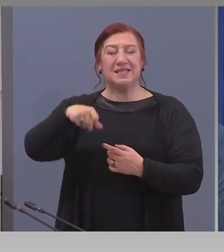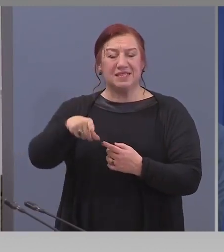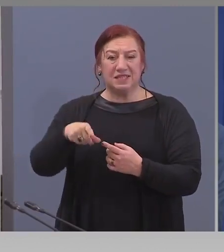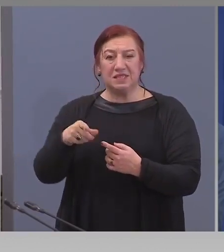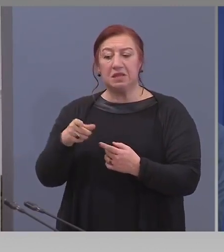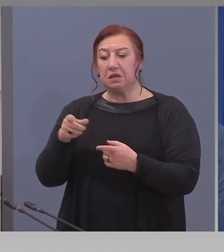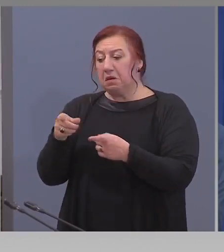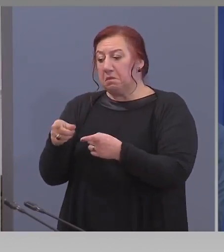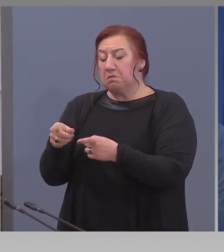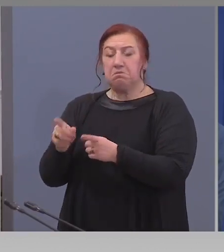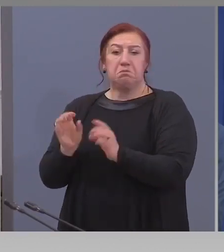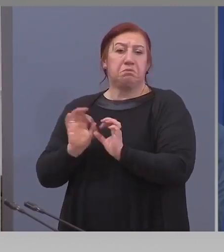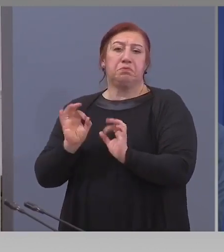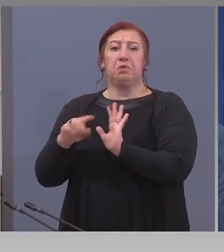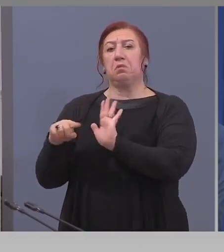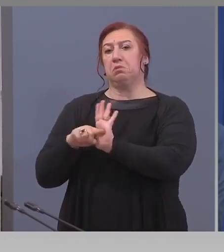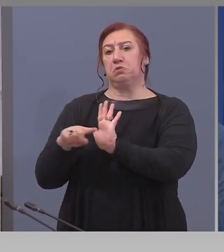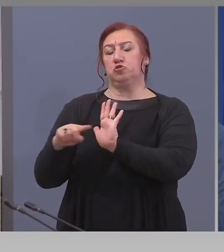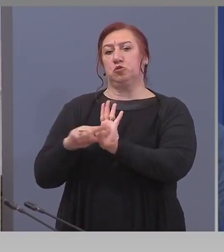неоткрити.